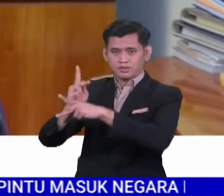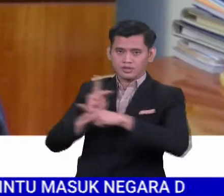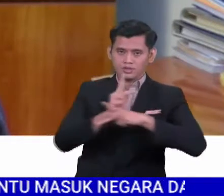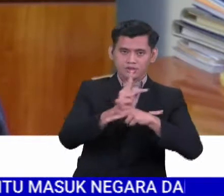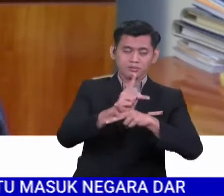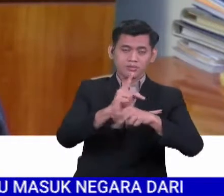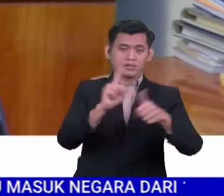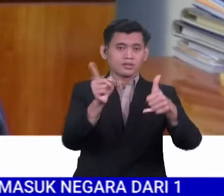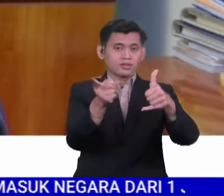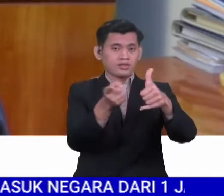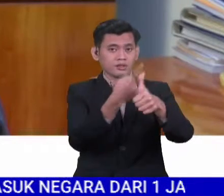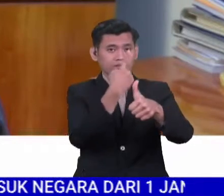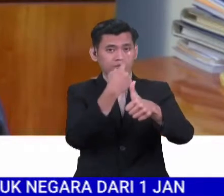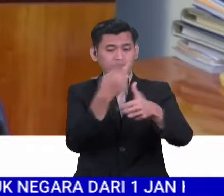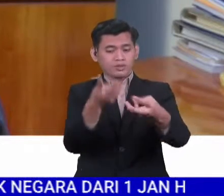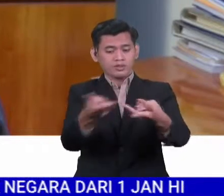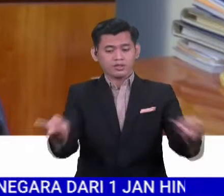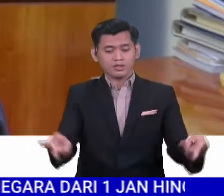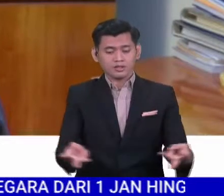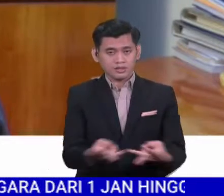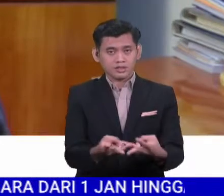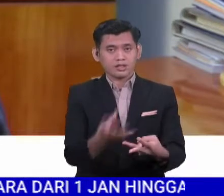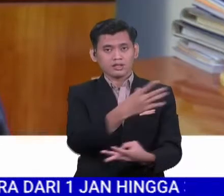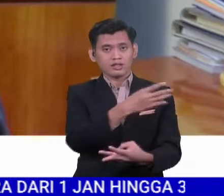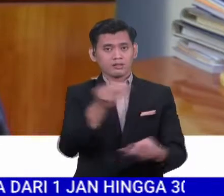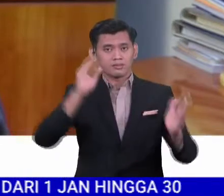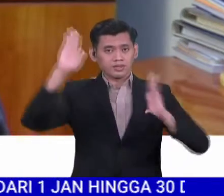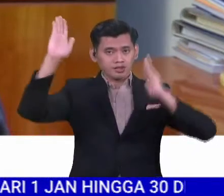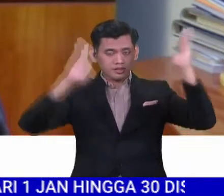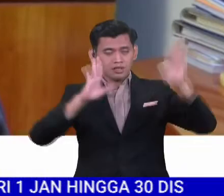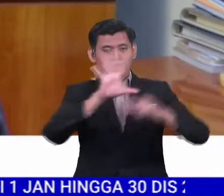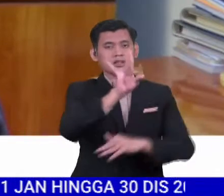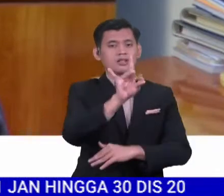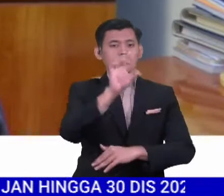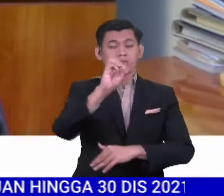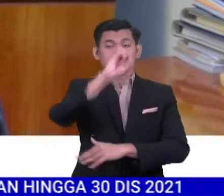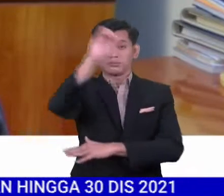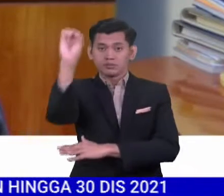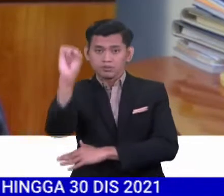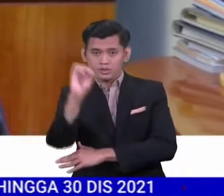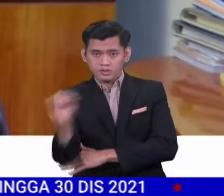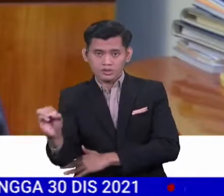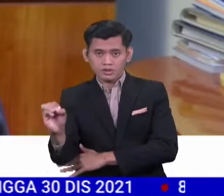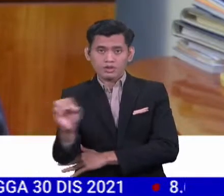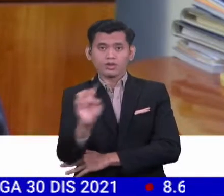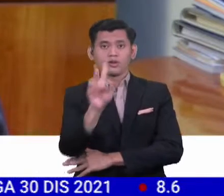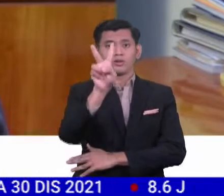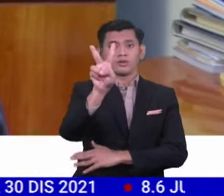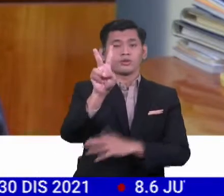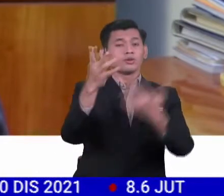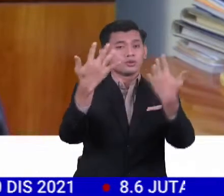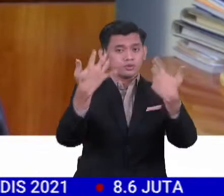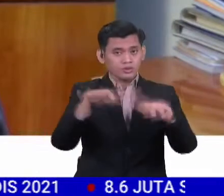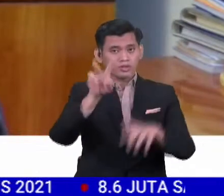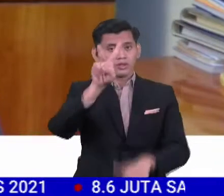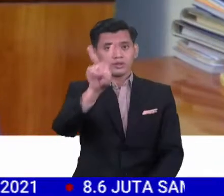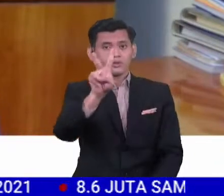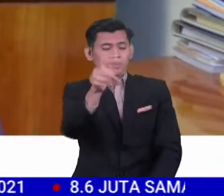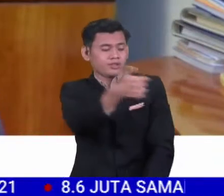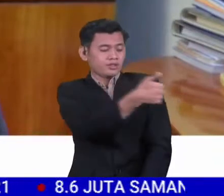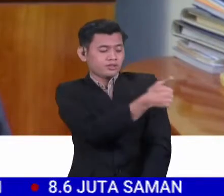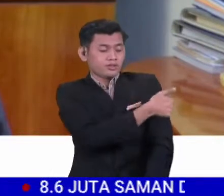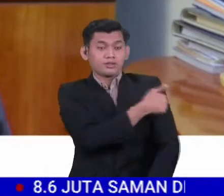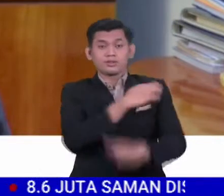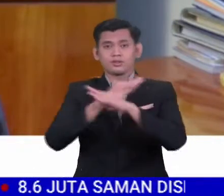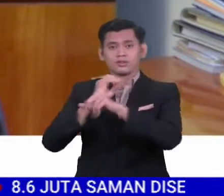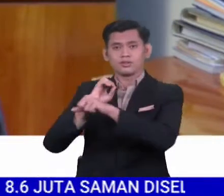ataupun di Malaysia ini. Ada 80% populasi, dua dos yang saya cakap ini adalah komplit vaksin. Dan